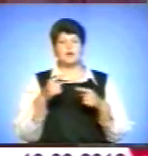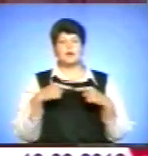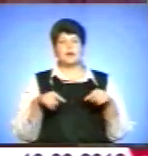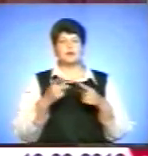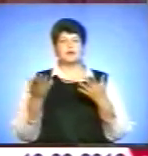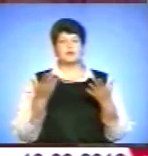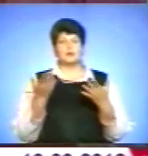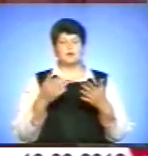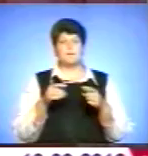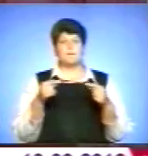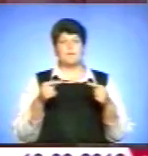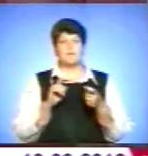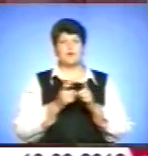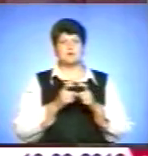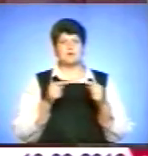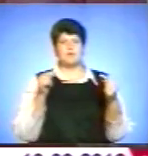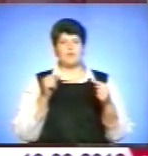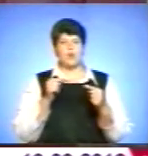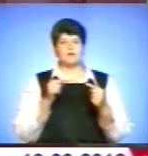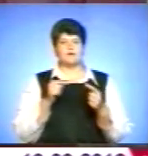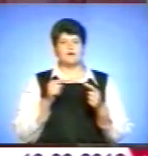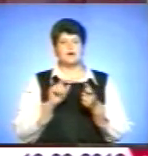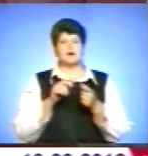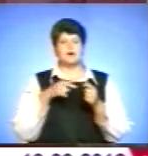проти рожування діцей,